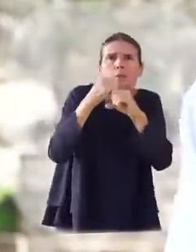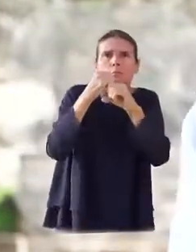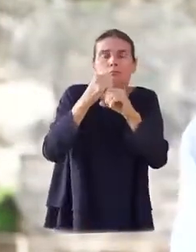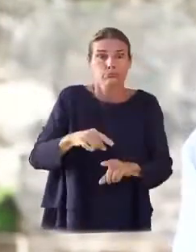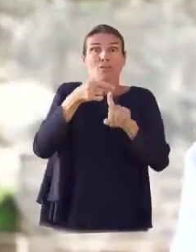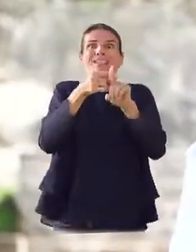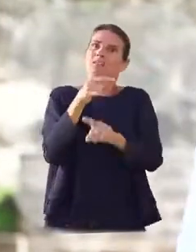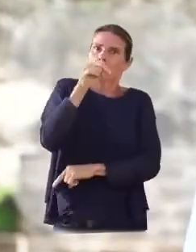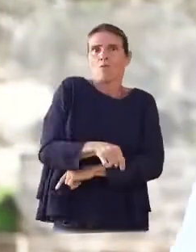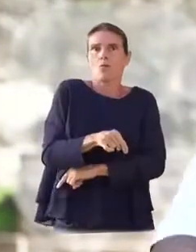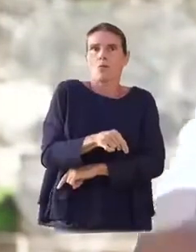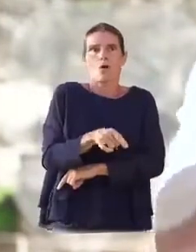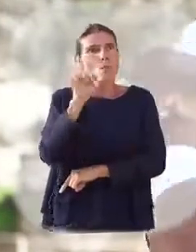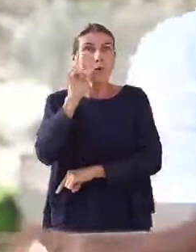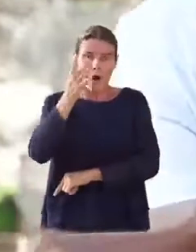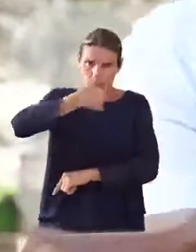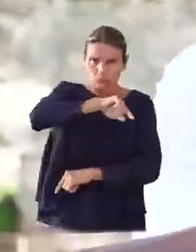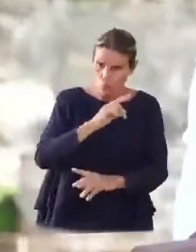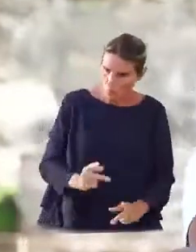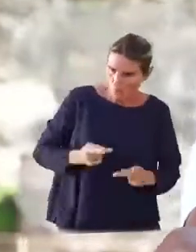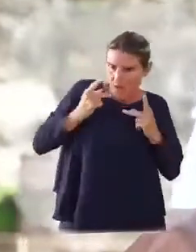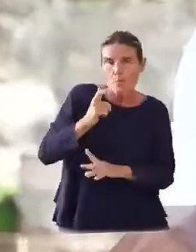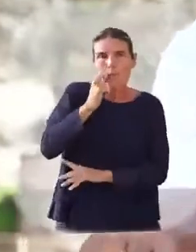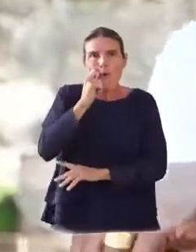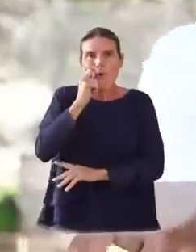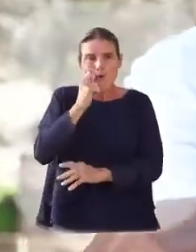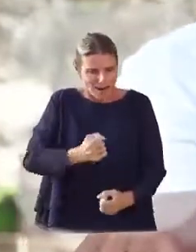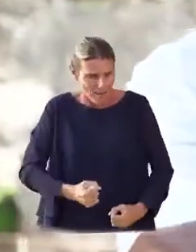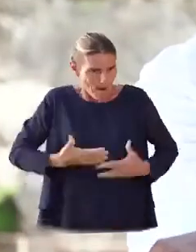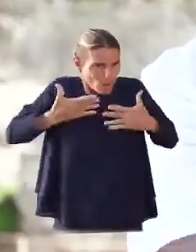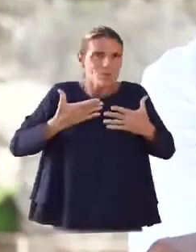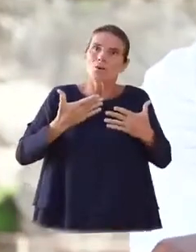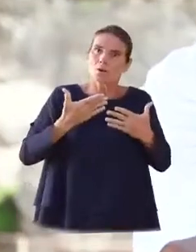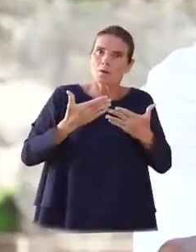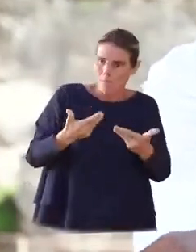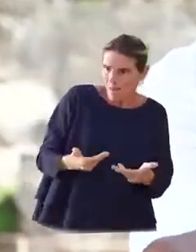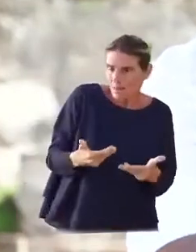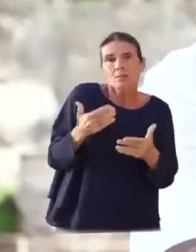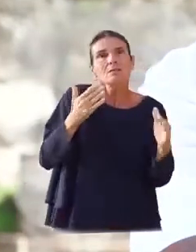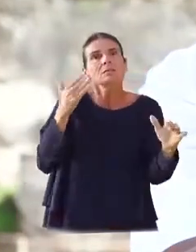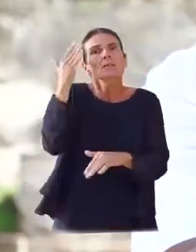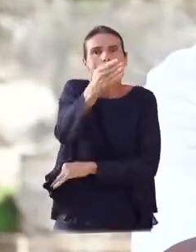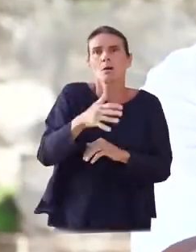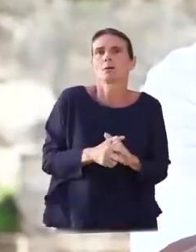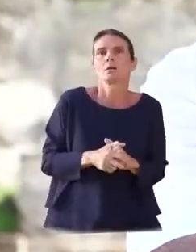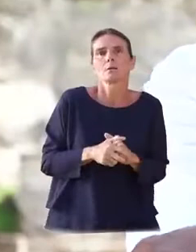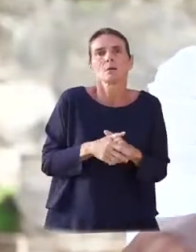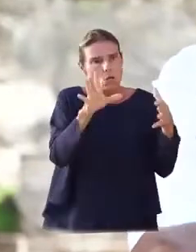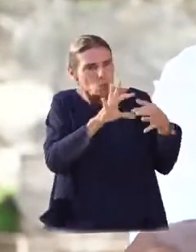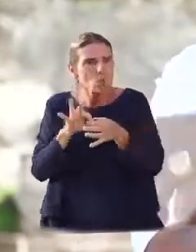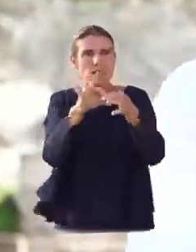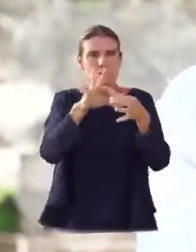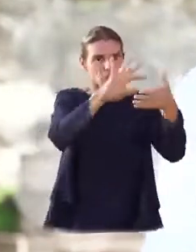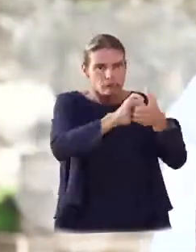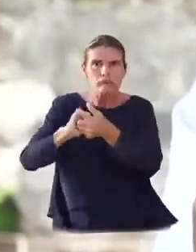Il s'agit avant tout, pour nous d'y vivre, de nous épanouir ici, maintenant et demain, dans la